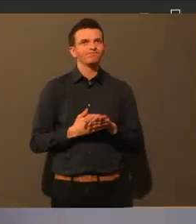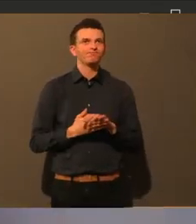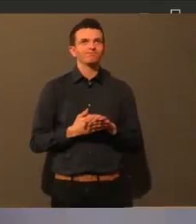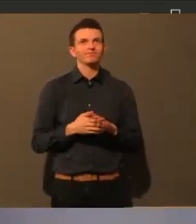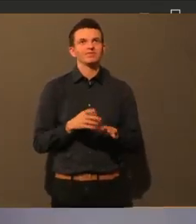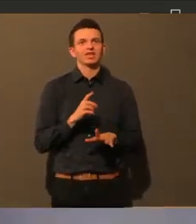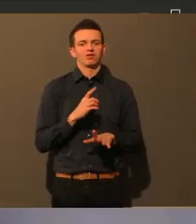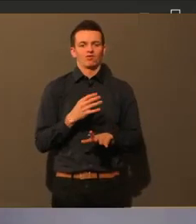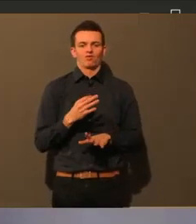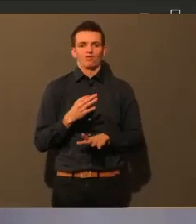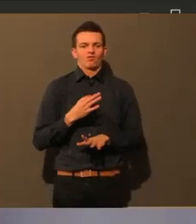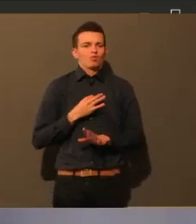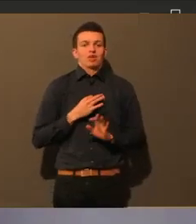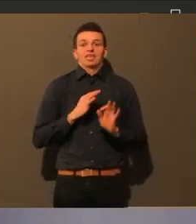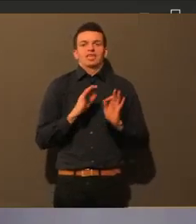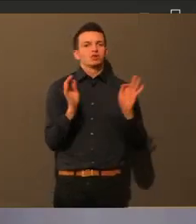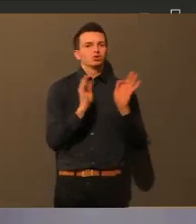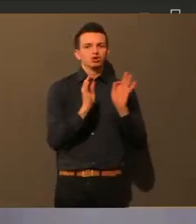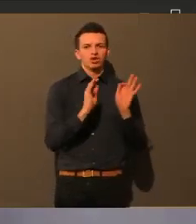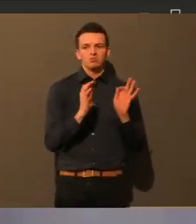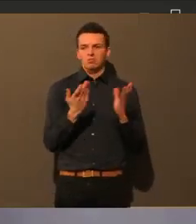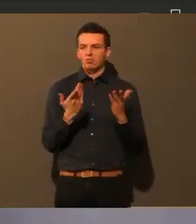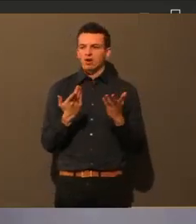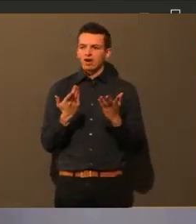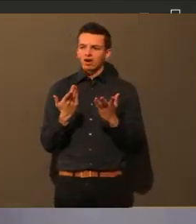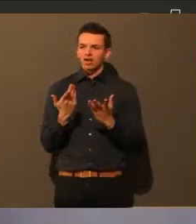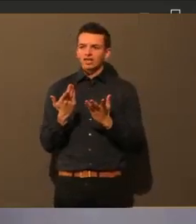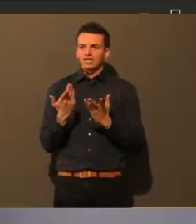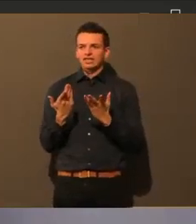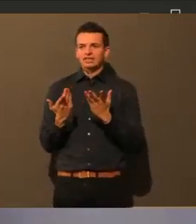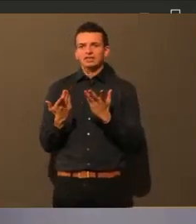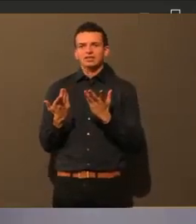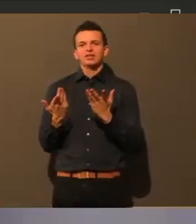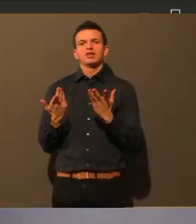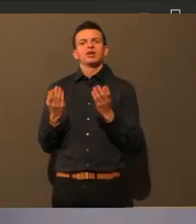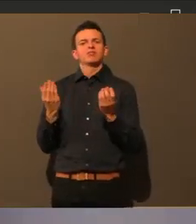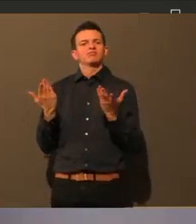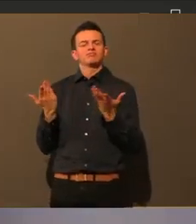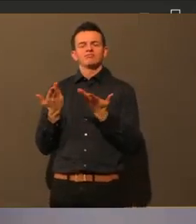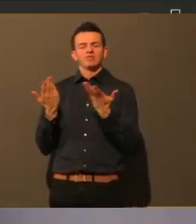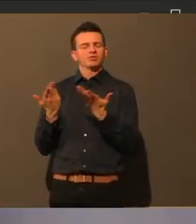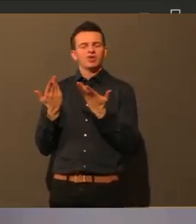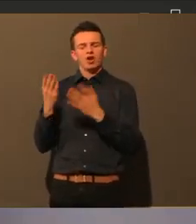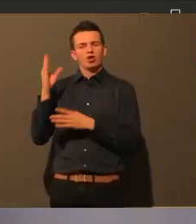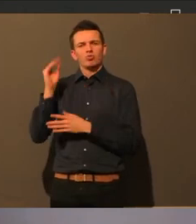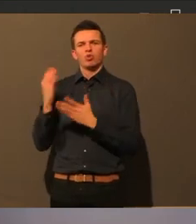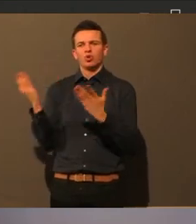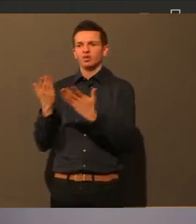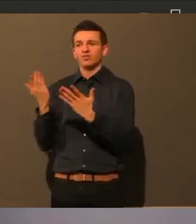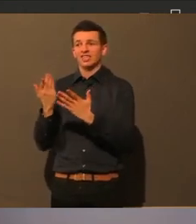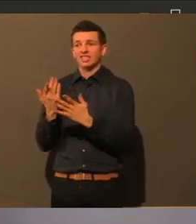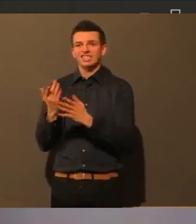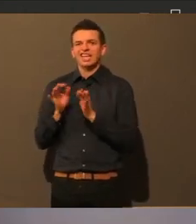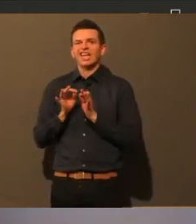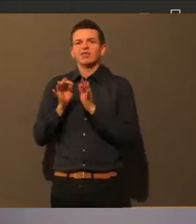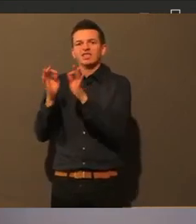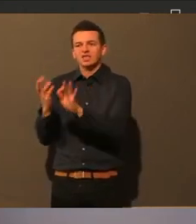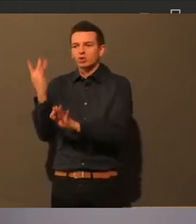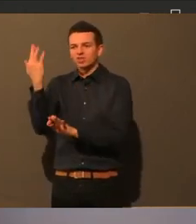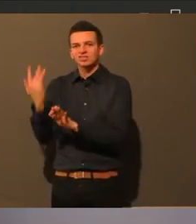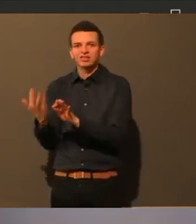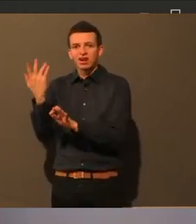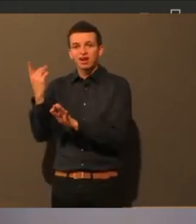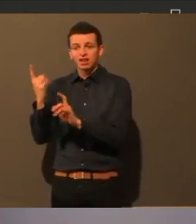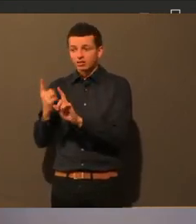alles ist zu schlimm und die Zahlen steigen und so und das hört sich jetzt blöd an, aber dann mache ich halt wirklich im wahrsten Sinne des Wortes jetzt einen Deckel drauf.